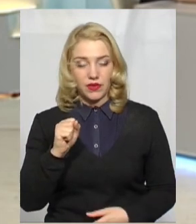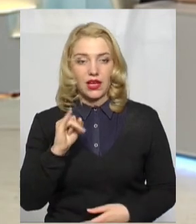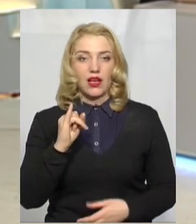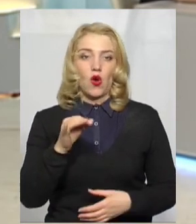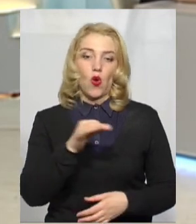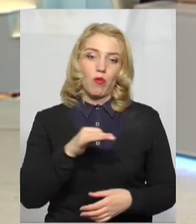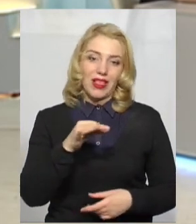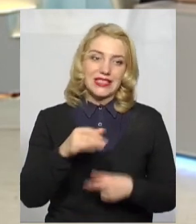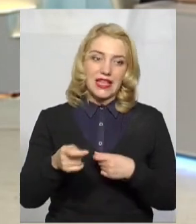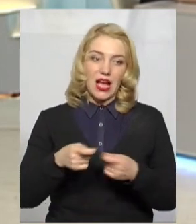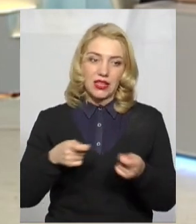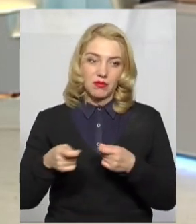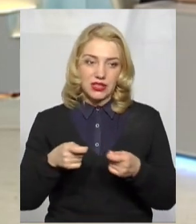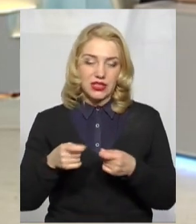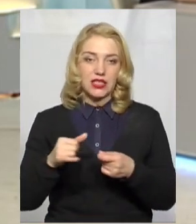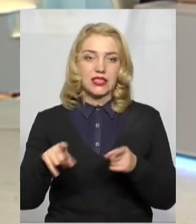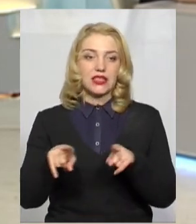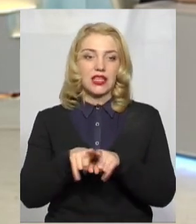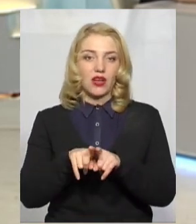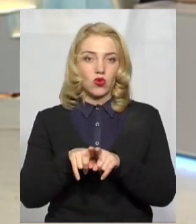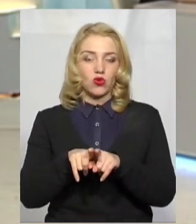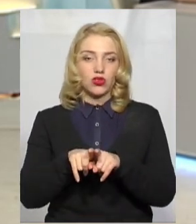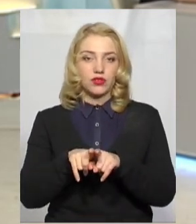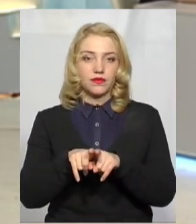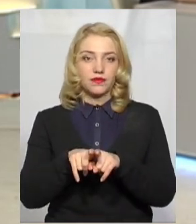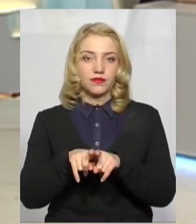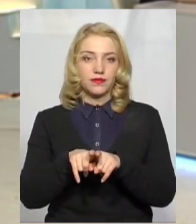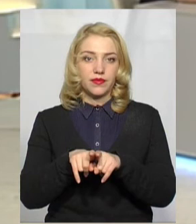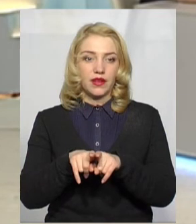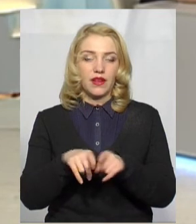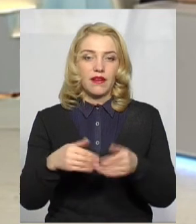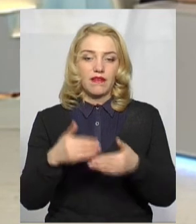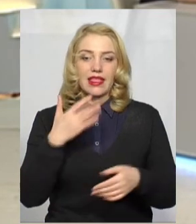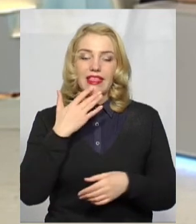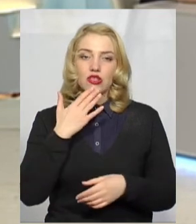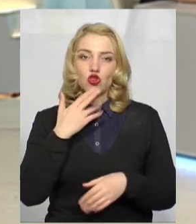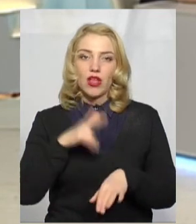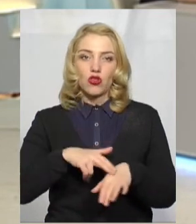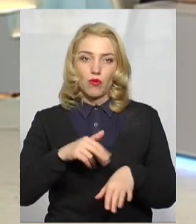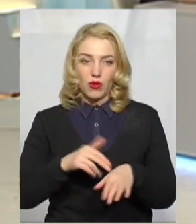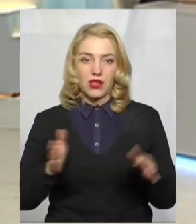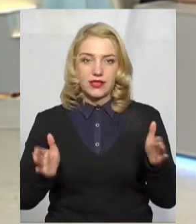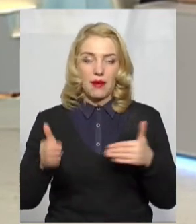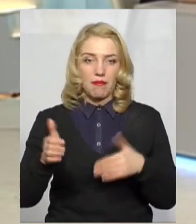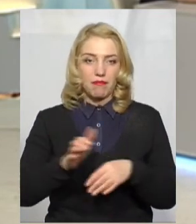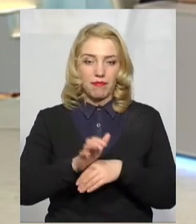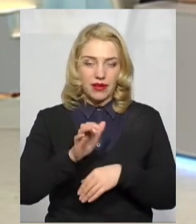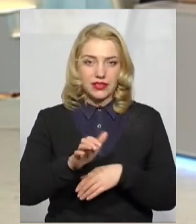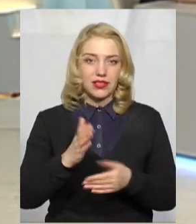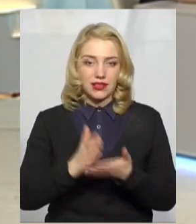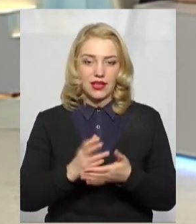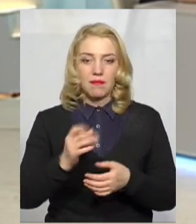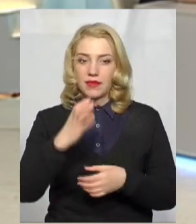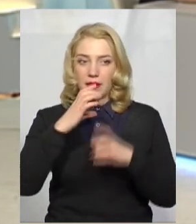адміністрація, також і надійшло від національної поліції, велика партія і масок, і